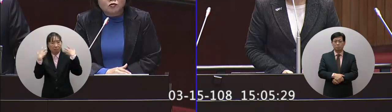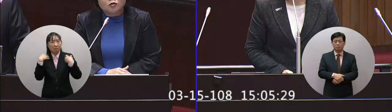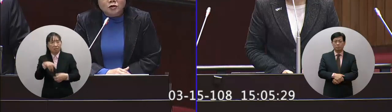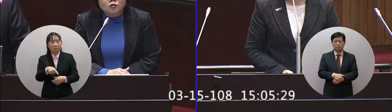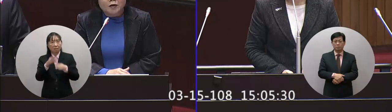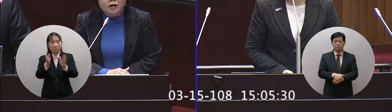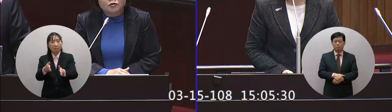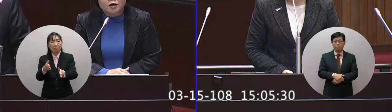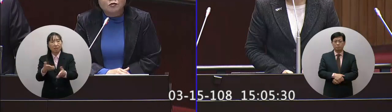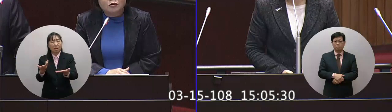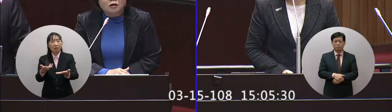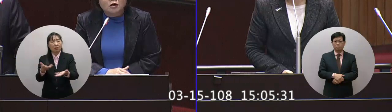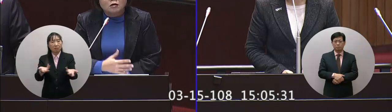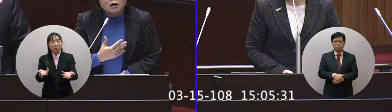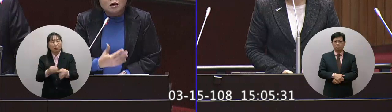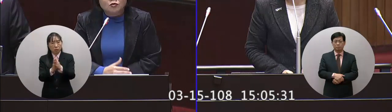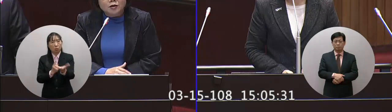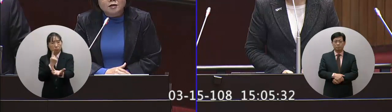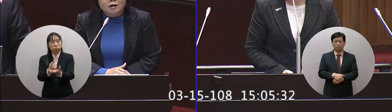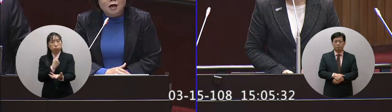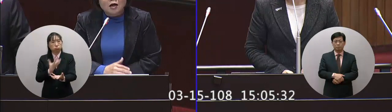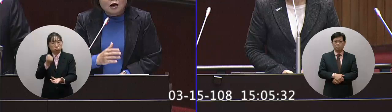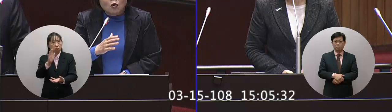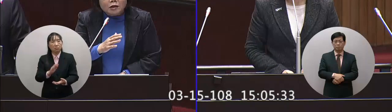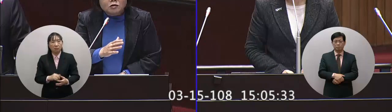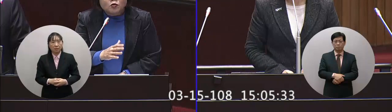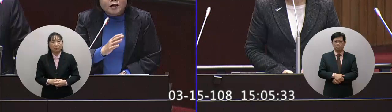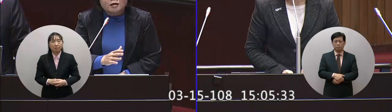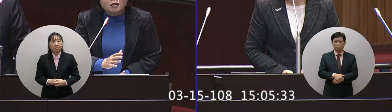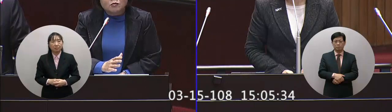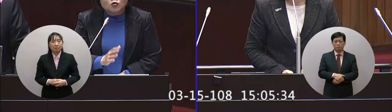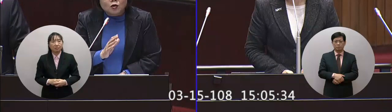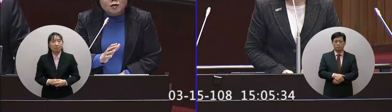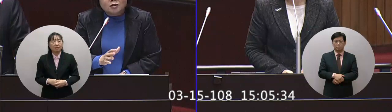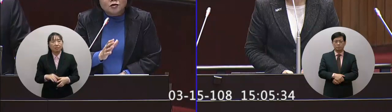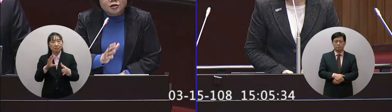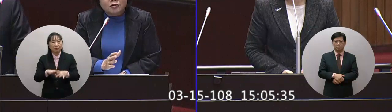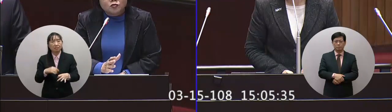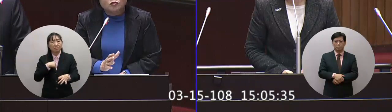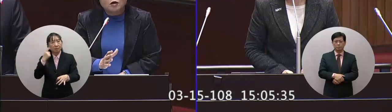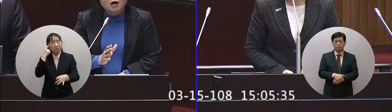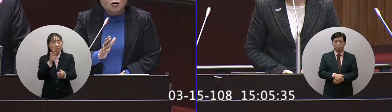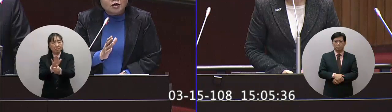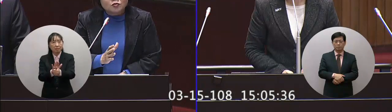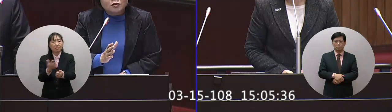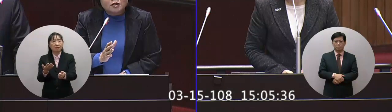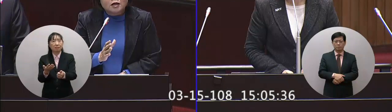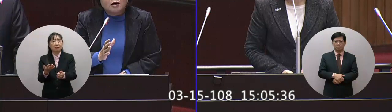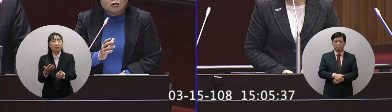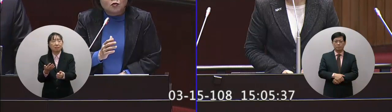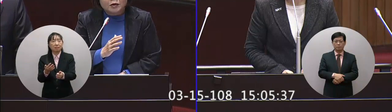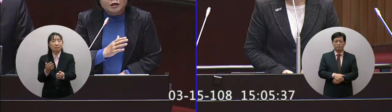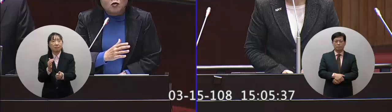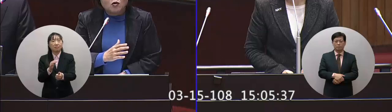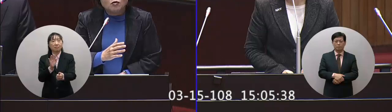對這些勞動的事務本來就有參與了一個權責那我們會在這裡面主要是要協助協助